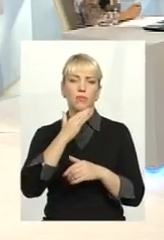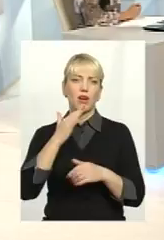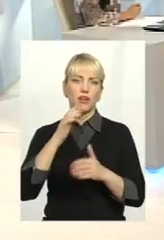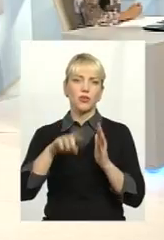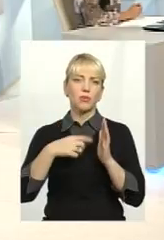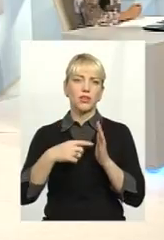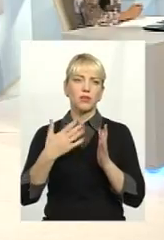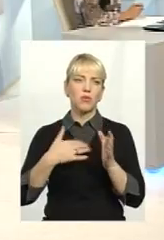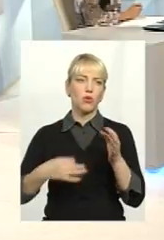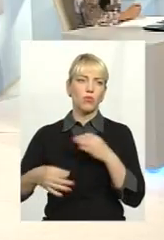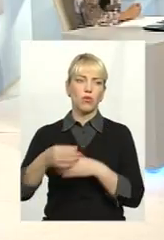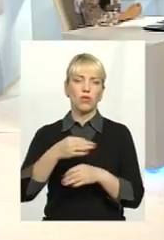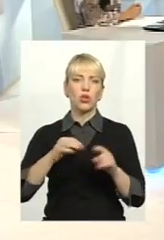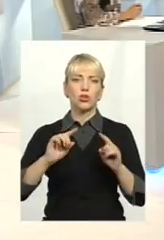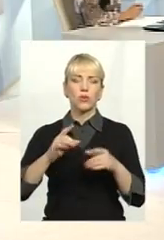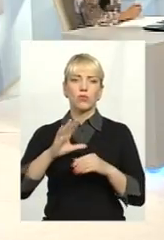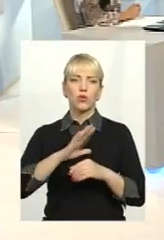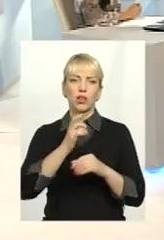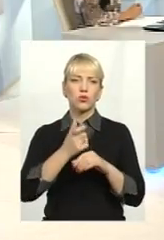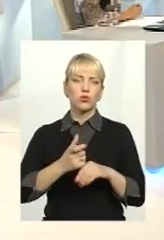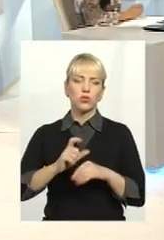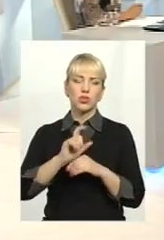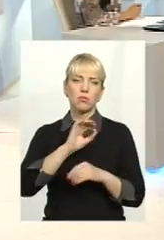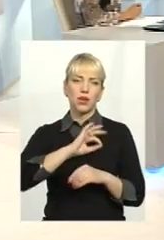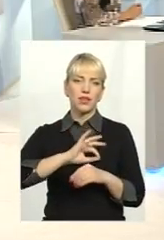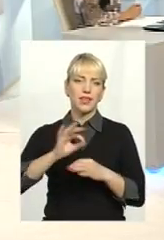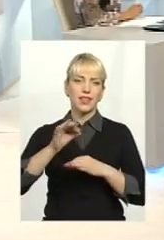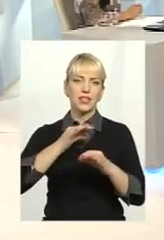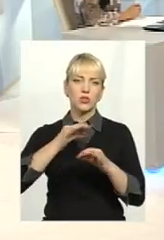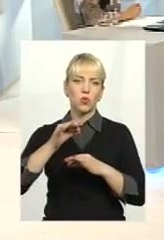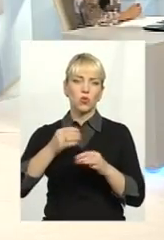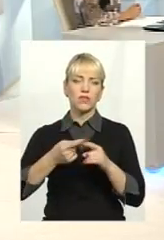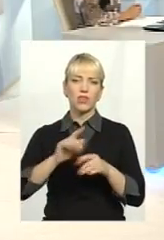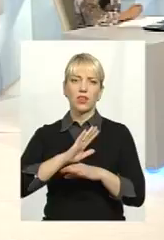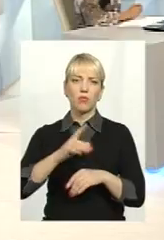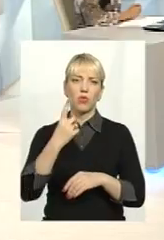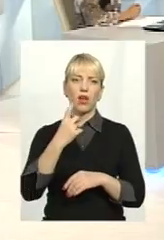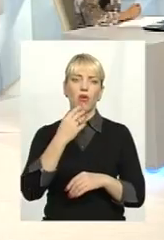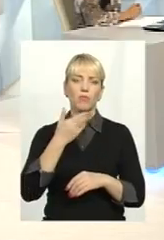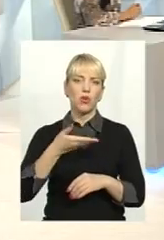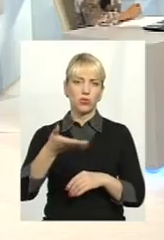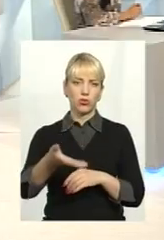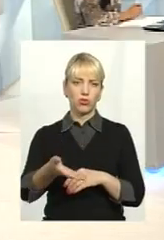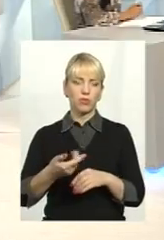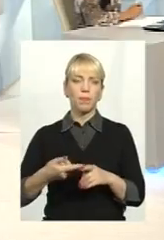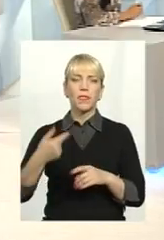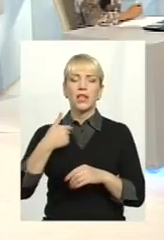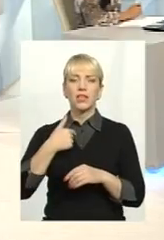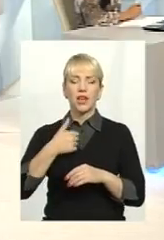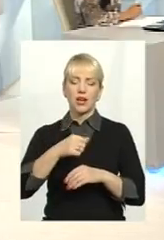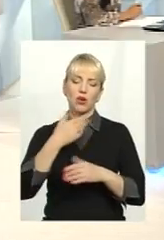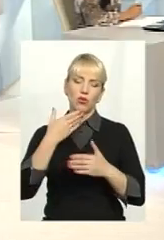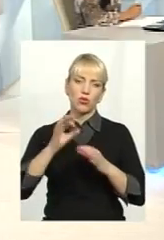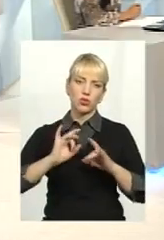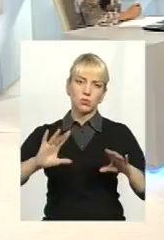обговорювалися. Тому була дуже плідна дискусія. Вона не була монологом, бо я не люблю монологи. Я розповів